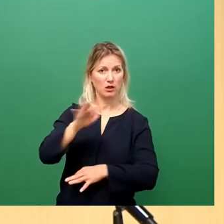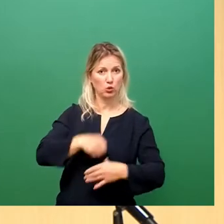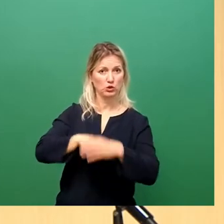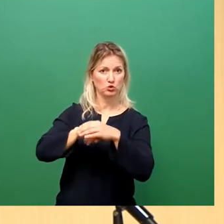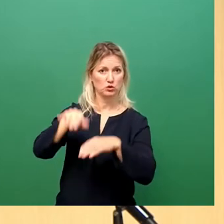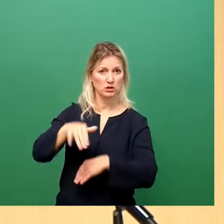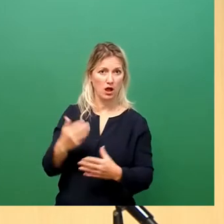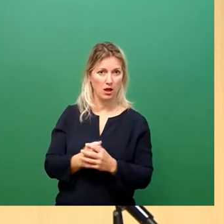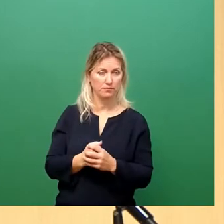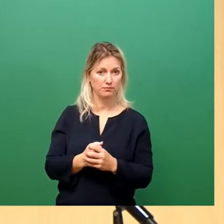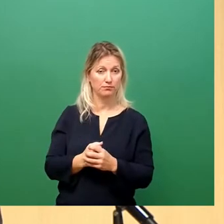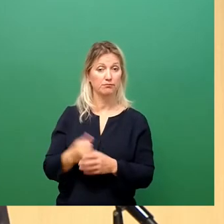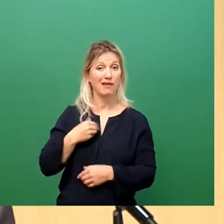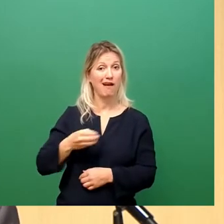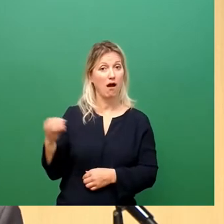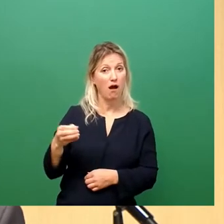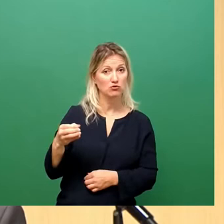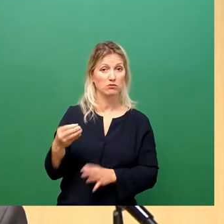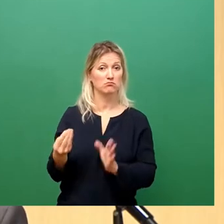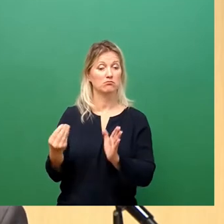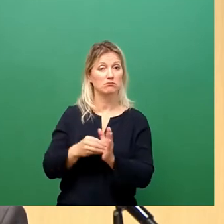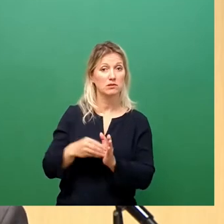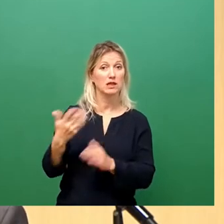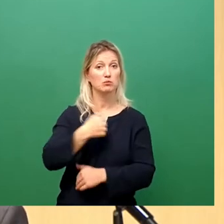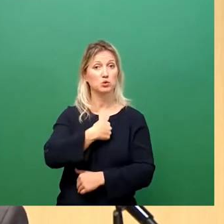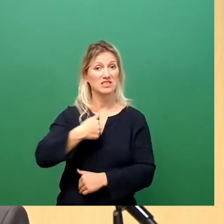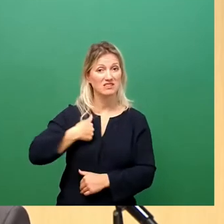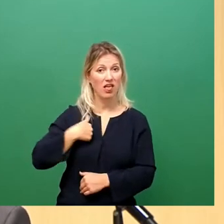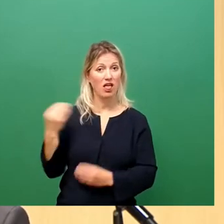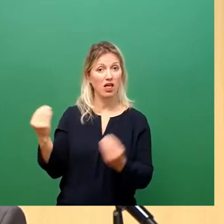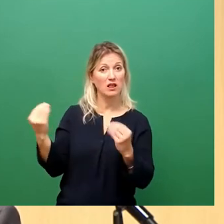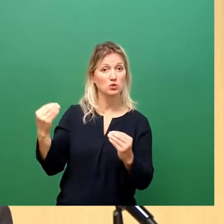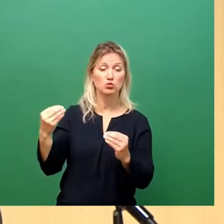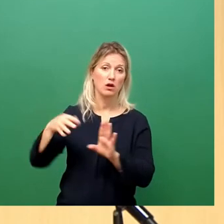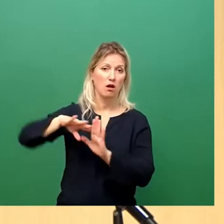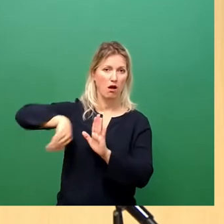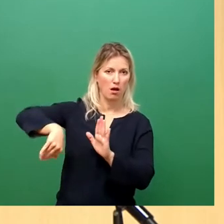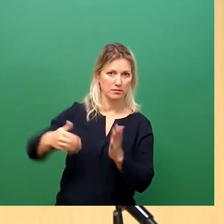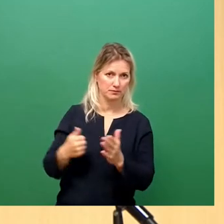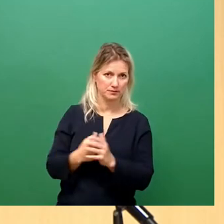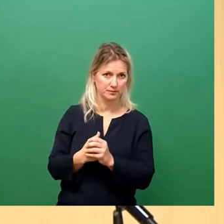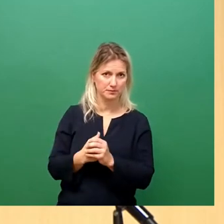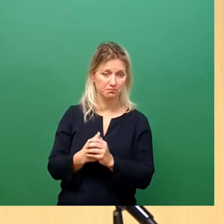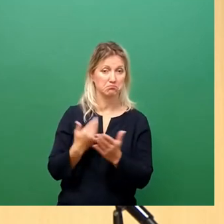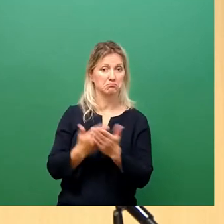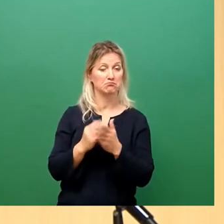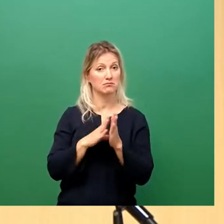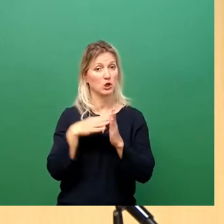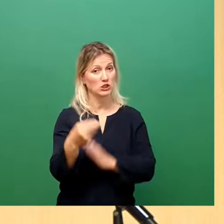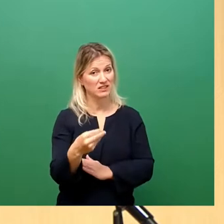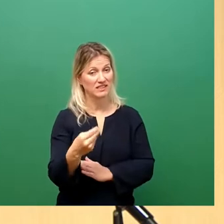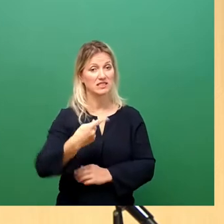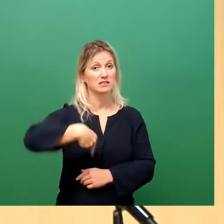und Bundeswehr wurden hingegen wieder abgezogen. In der Konsequenz haben wir die Leistungsfähigkeit